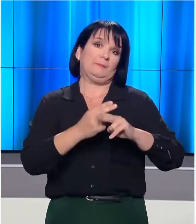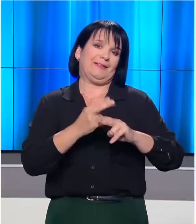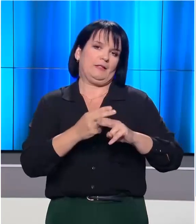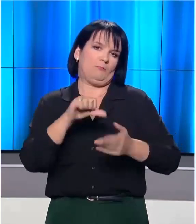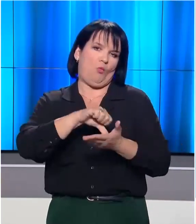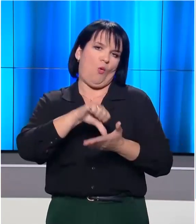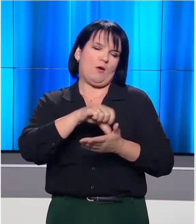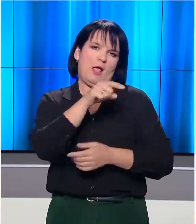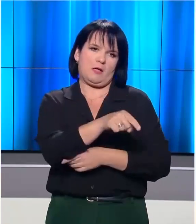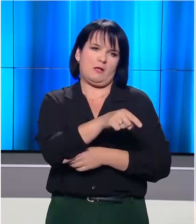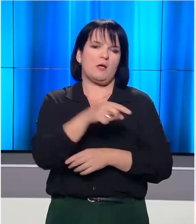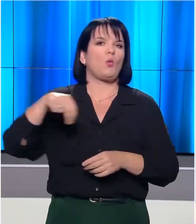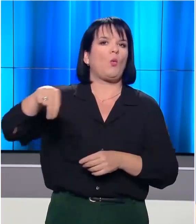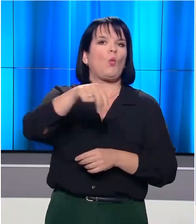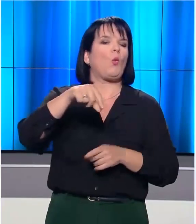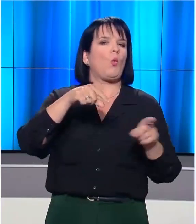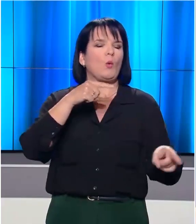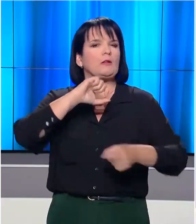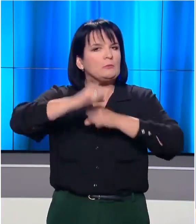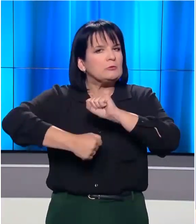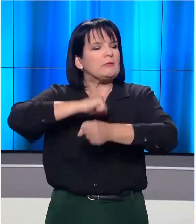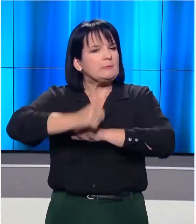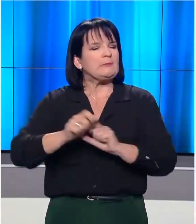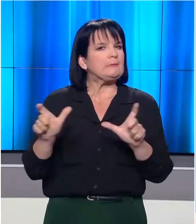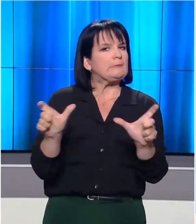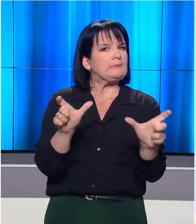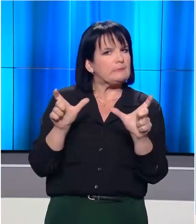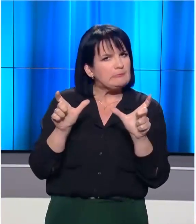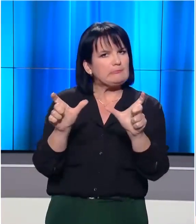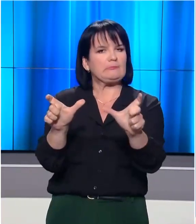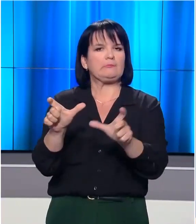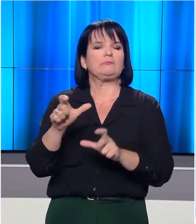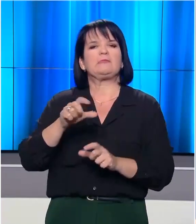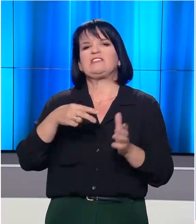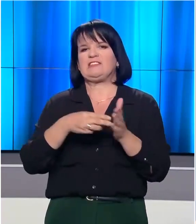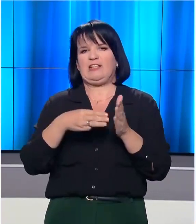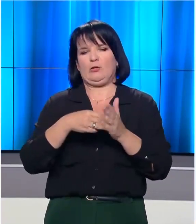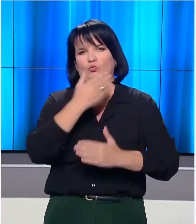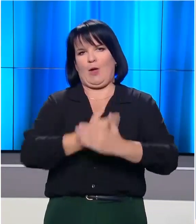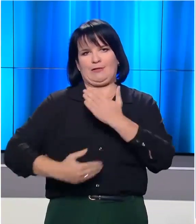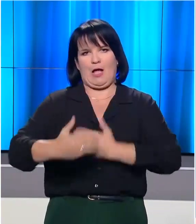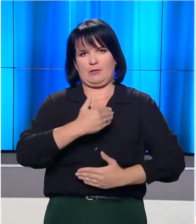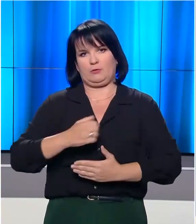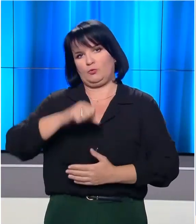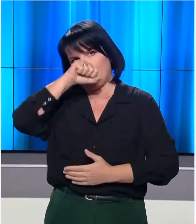πόλη. Εκεί, οι Κούρδοι μαχητές προσπαθούν να κρατήσουν τη δύναμή τους απέναντι στους Σύριους αντάρτες.